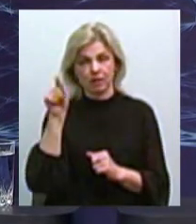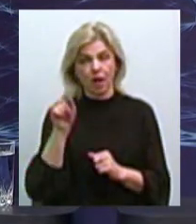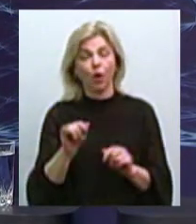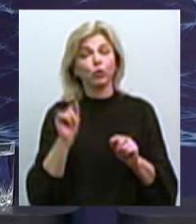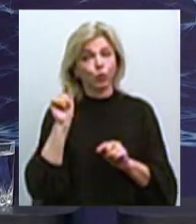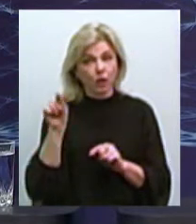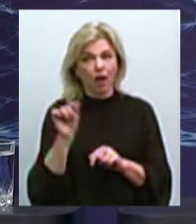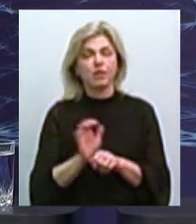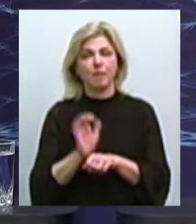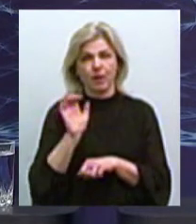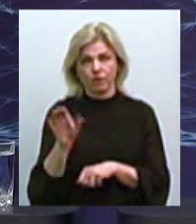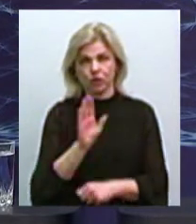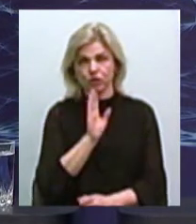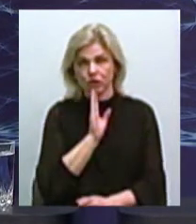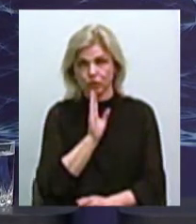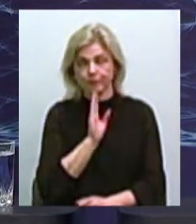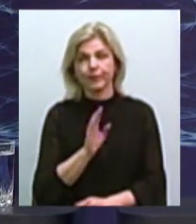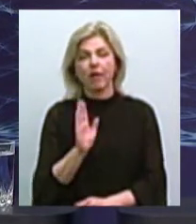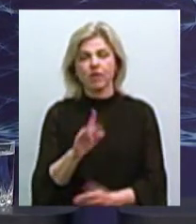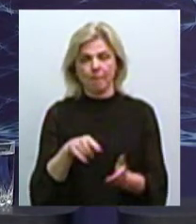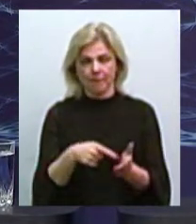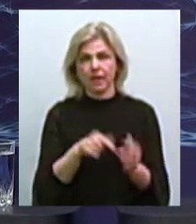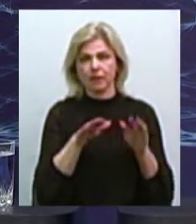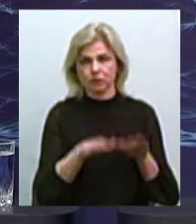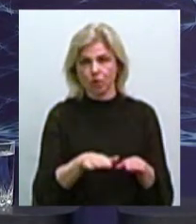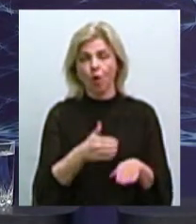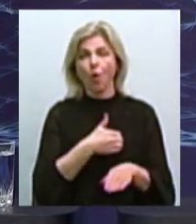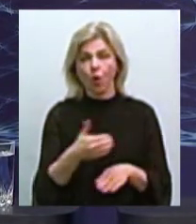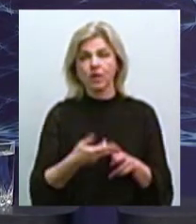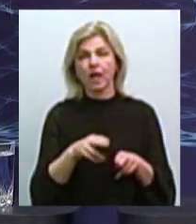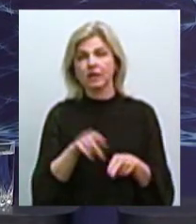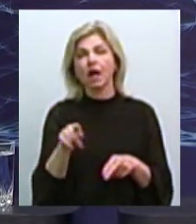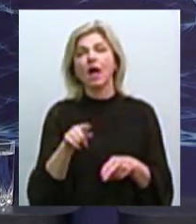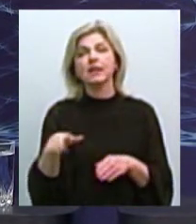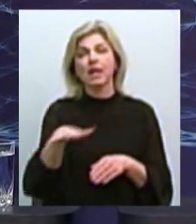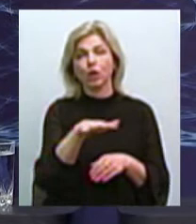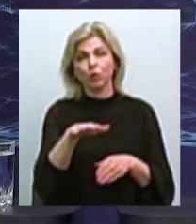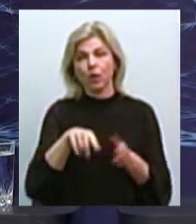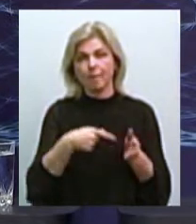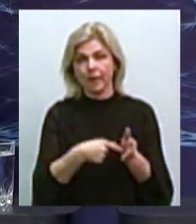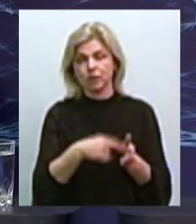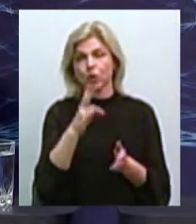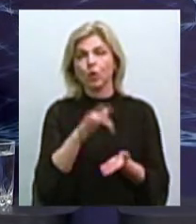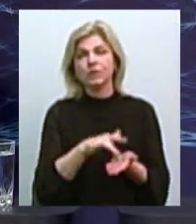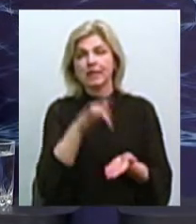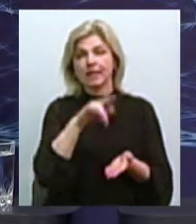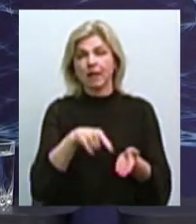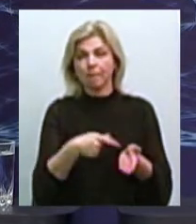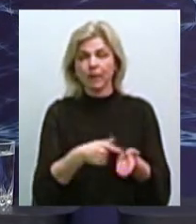Тобто, в самому місті, хоча це теж територія міста, але в самому, в центрі міста у нас немає